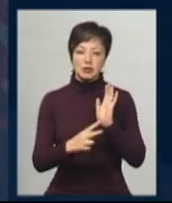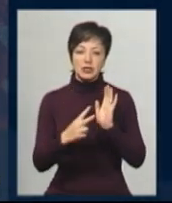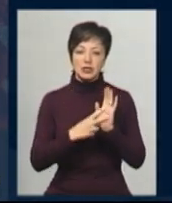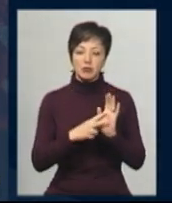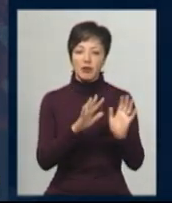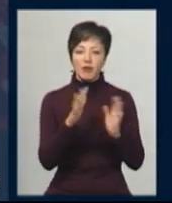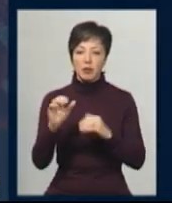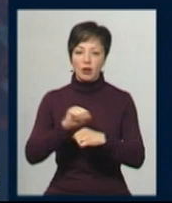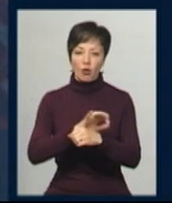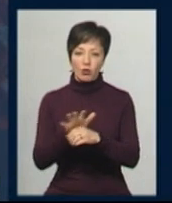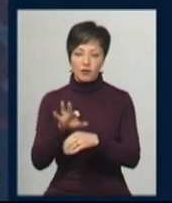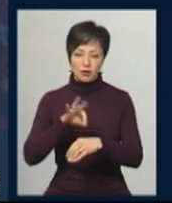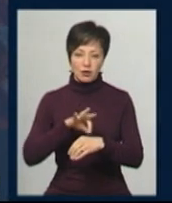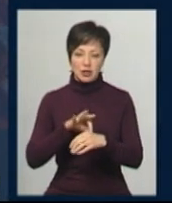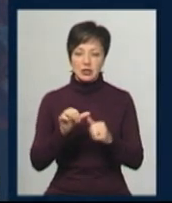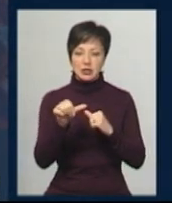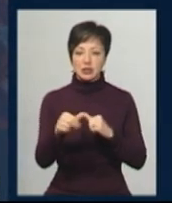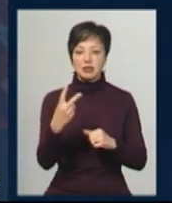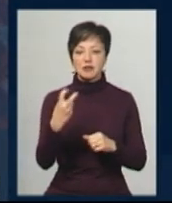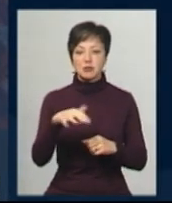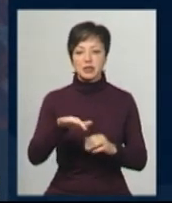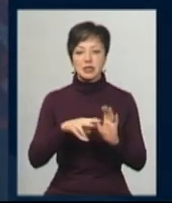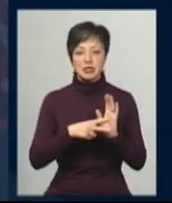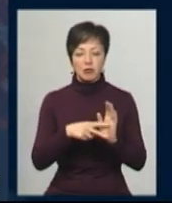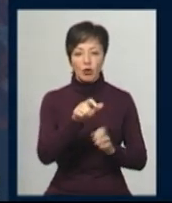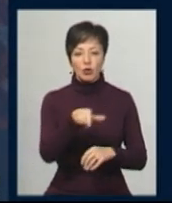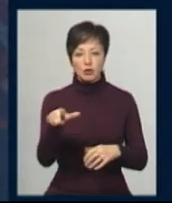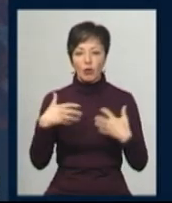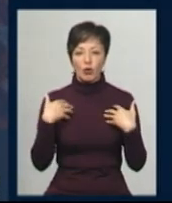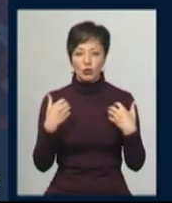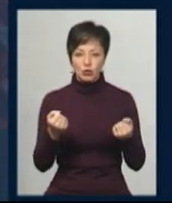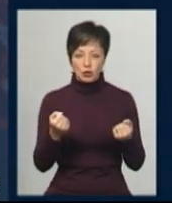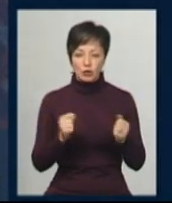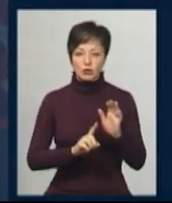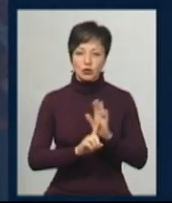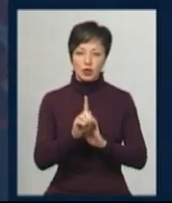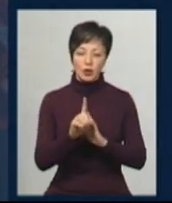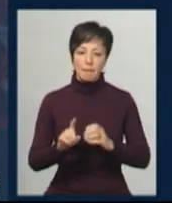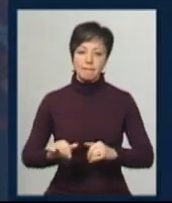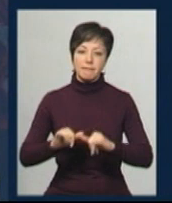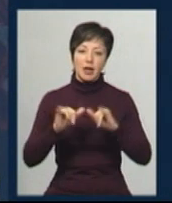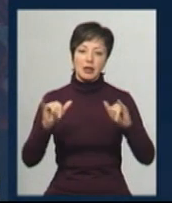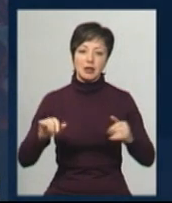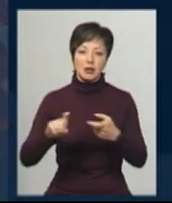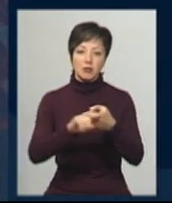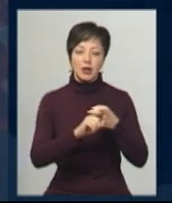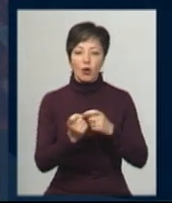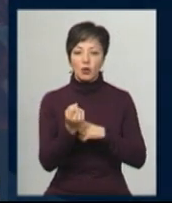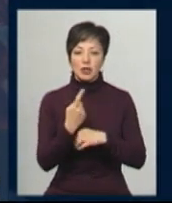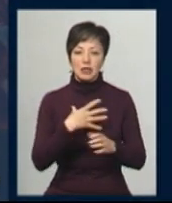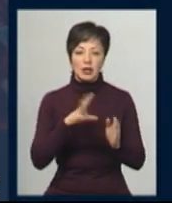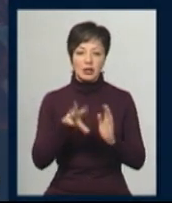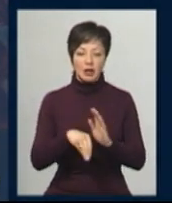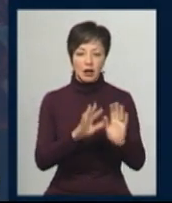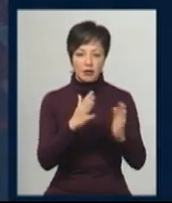випадків на COVID-19. З них 257 осіб одужало. Від початку пандемії маємо 11 летальних випадків.